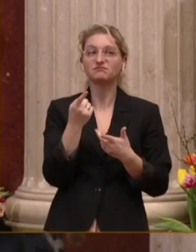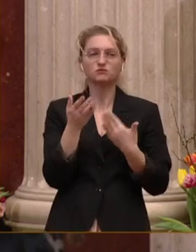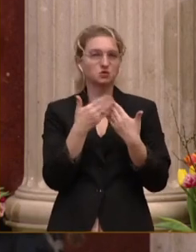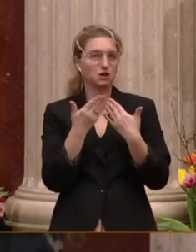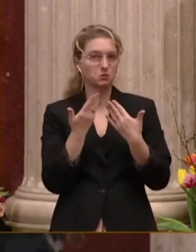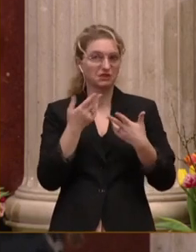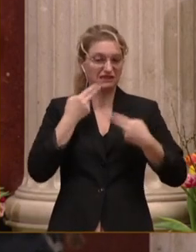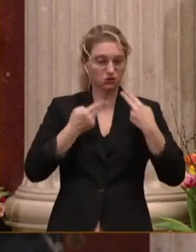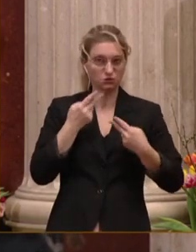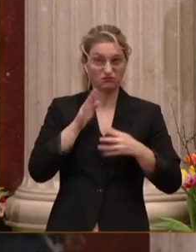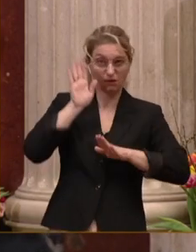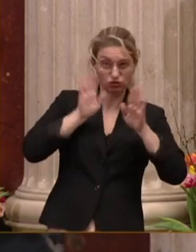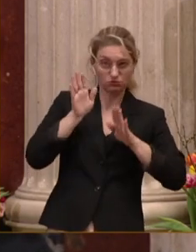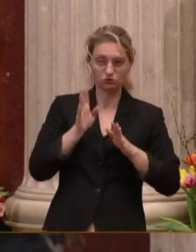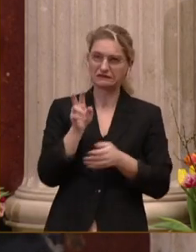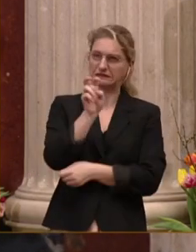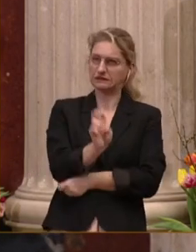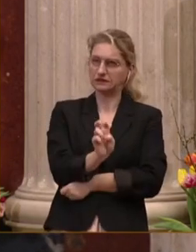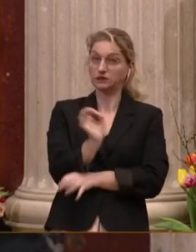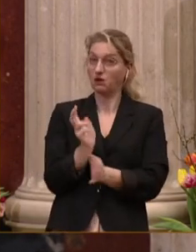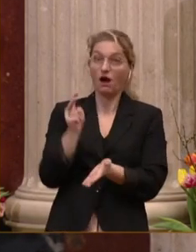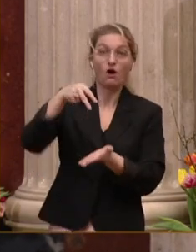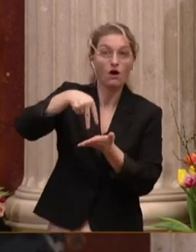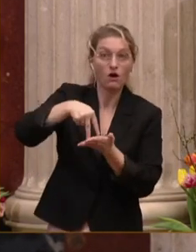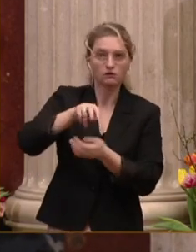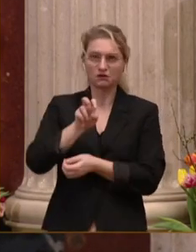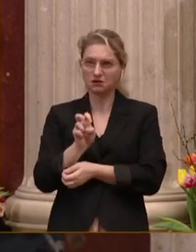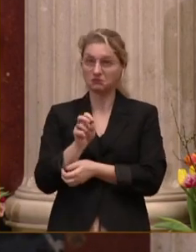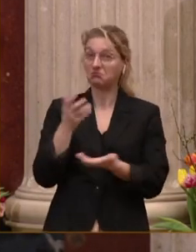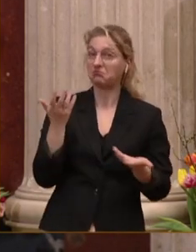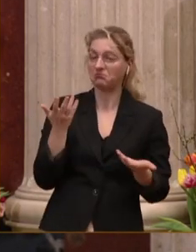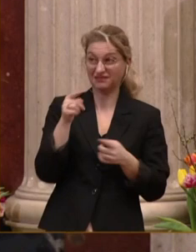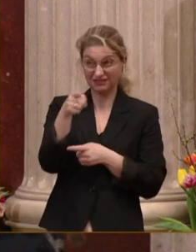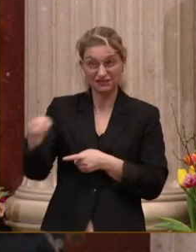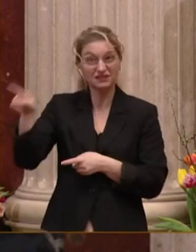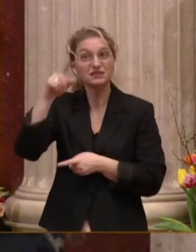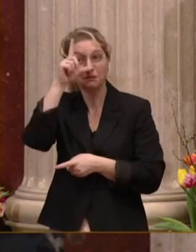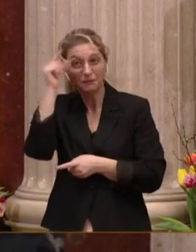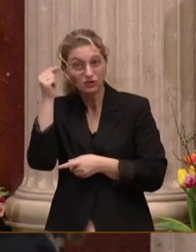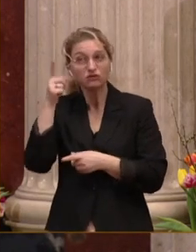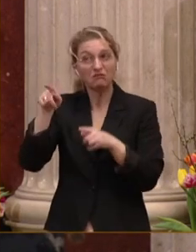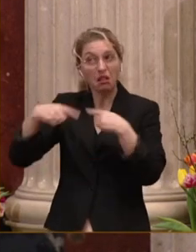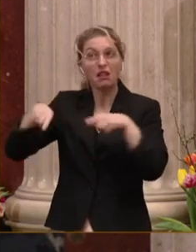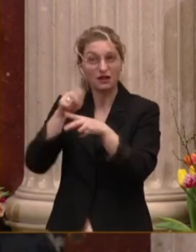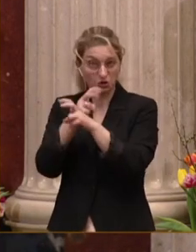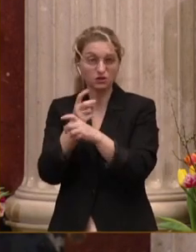bei einer Abstimmung, sind Sie diesen Menschen, aber auch in unserem Land, Österreich, verpflichtet.